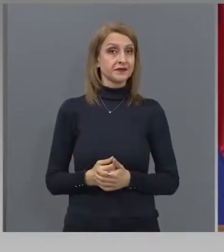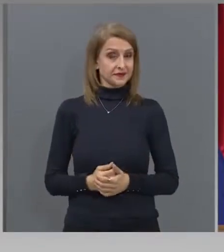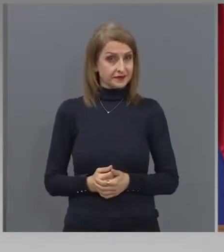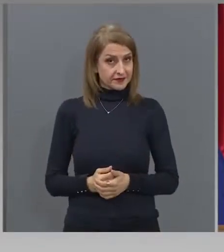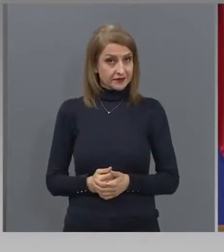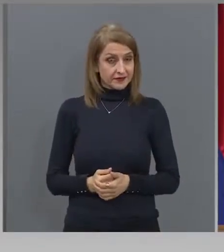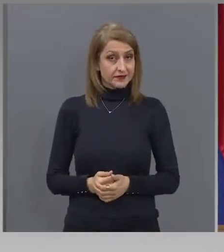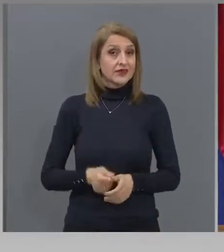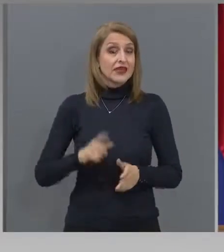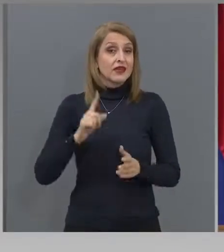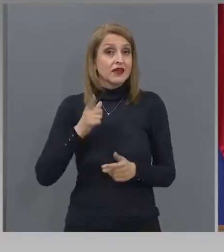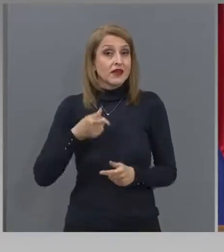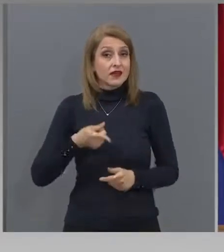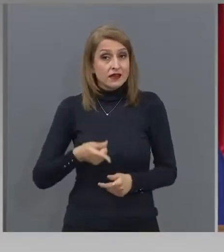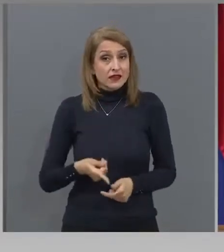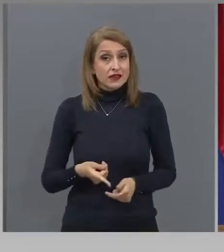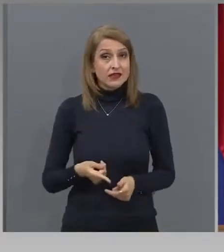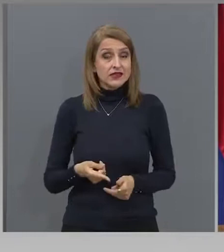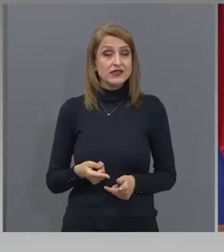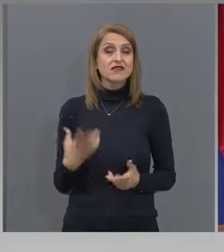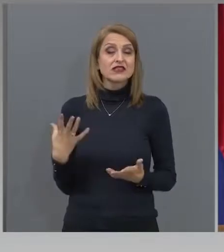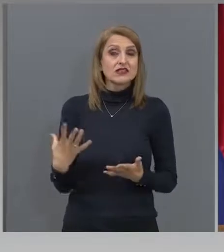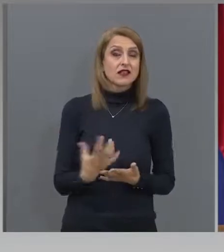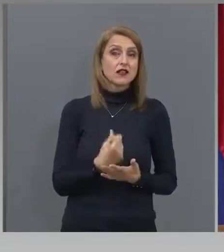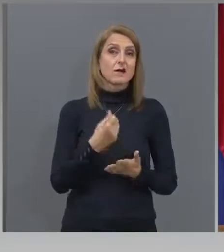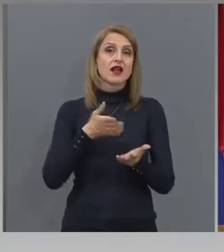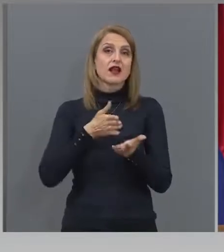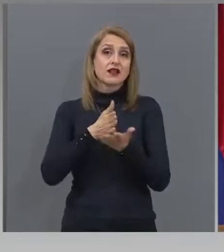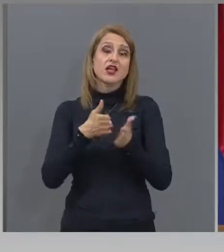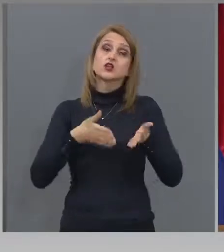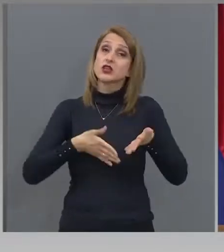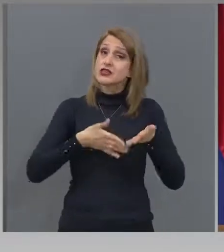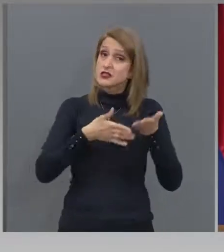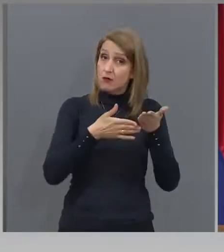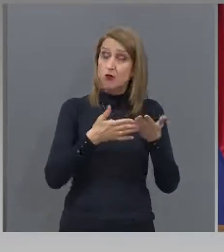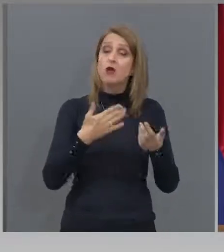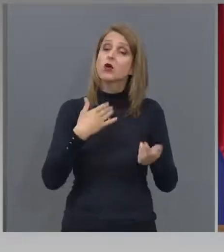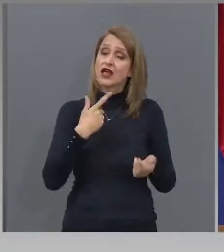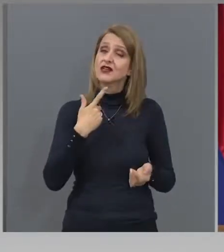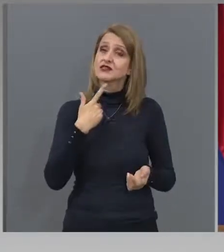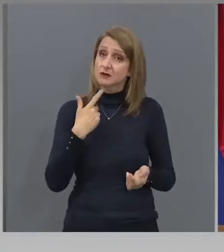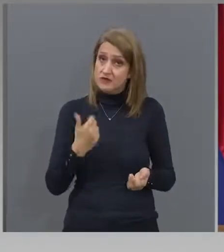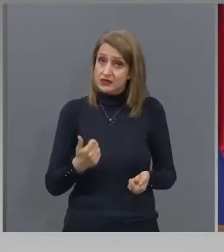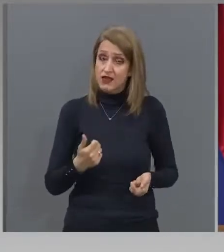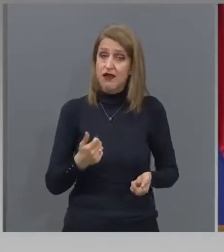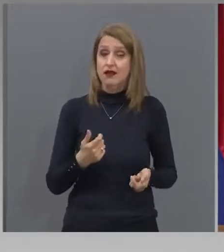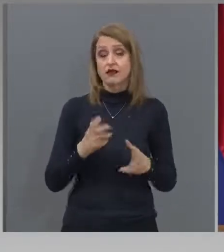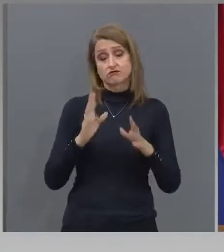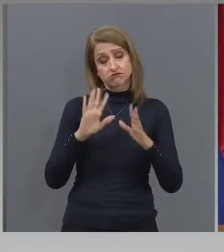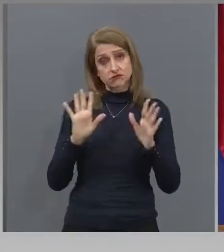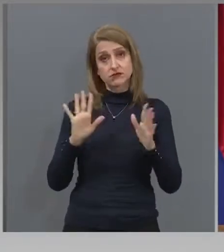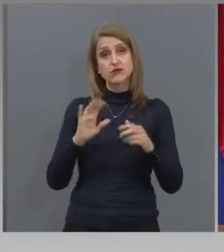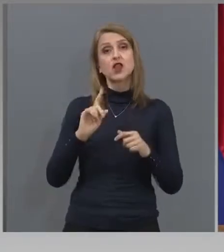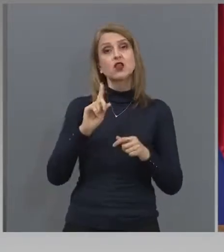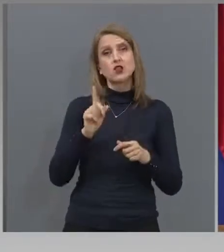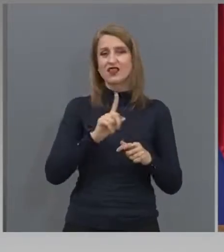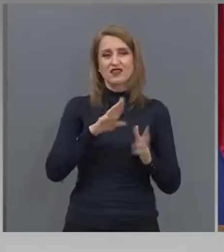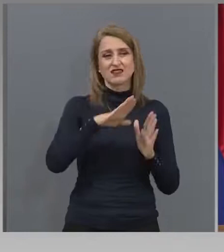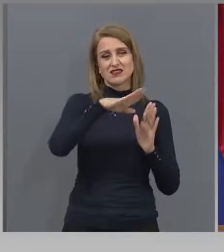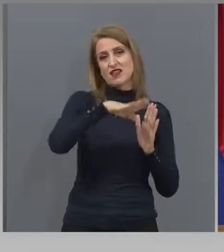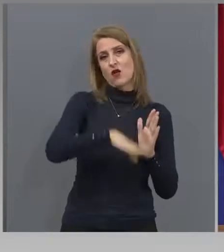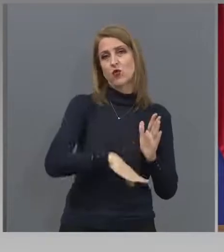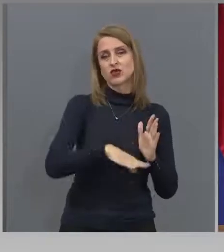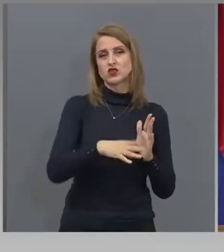трябва да се намери начин да им се помогне, засън, но по никакъв начин и да не се унижи и